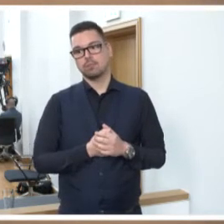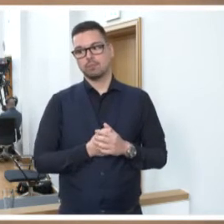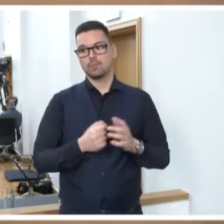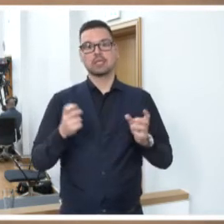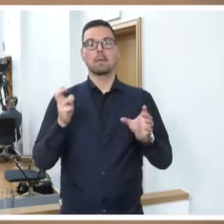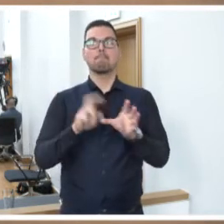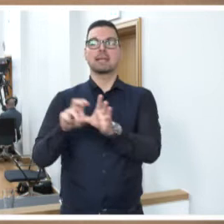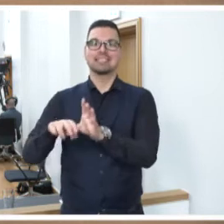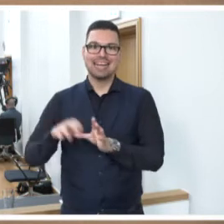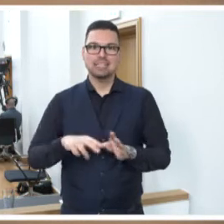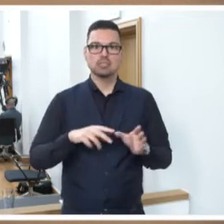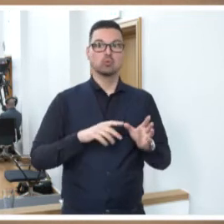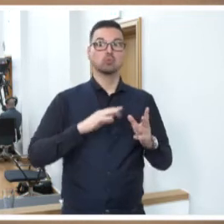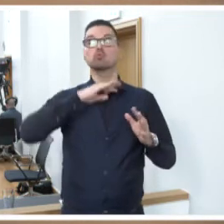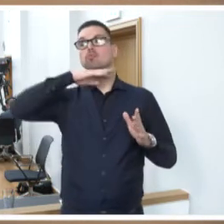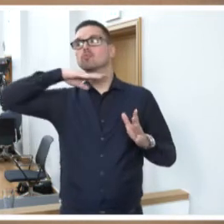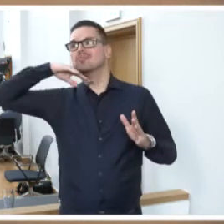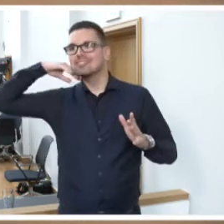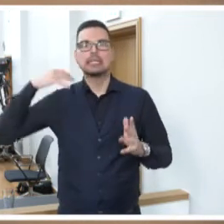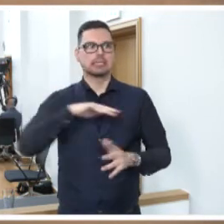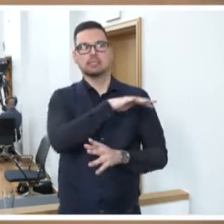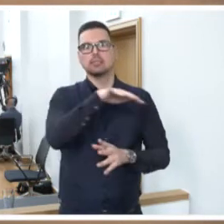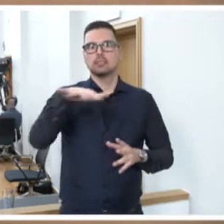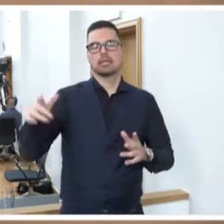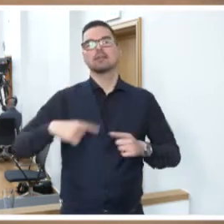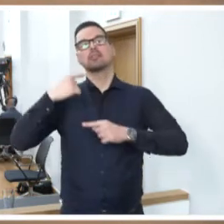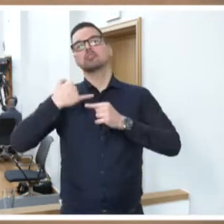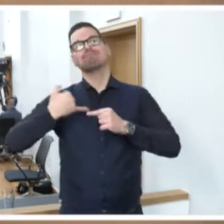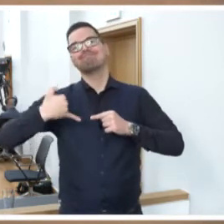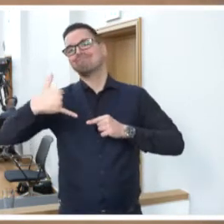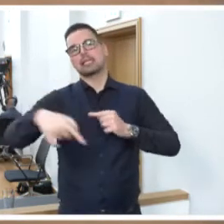dort überfrachten, nicht jede Entwicklung der Gesellschaft,